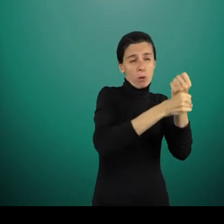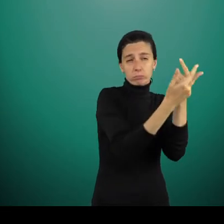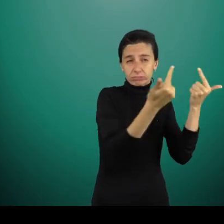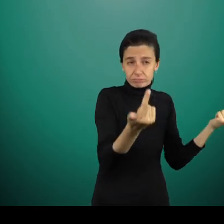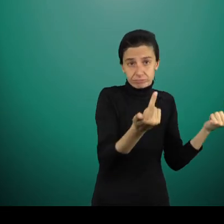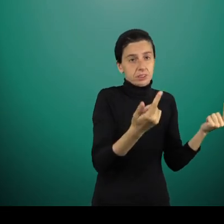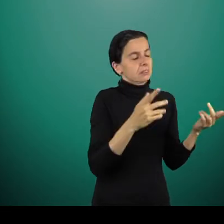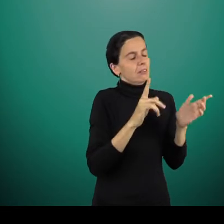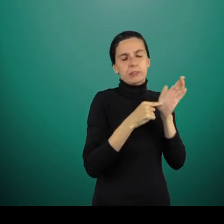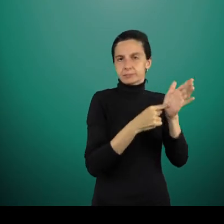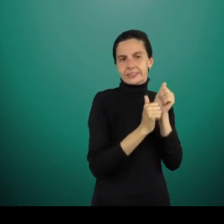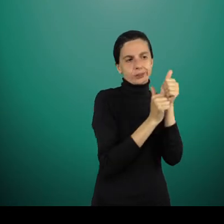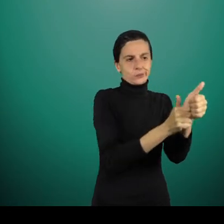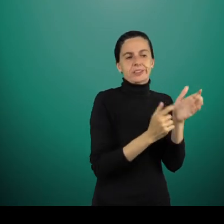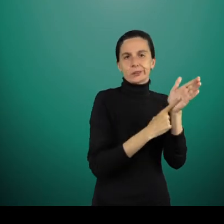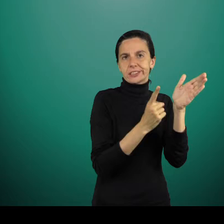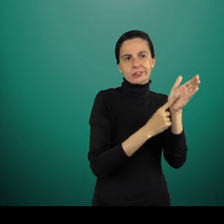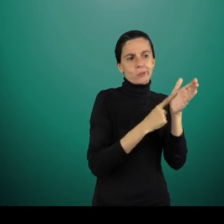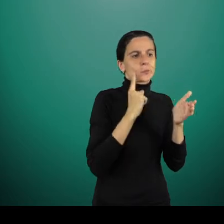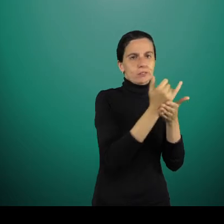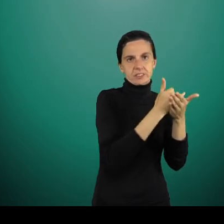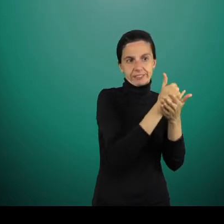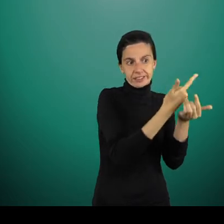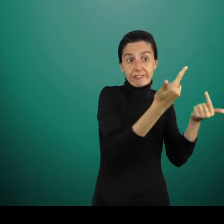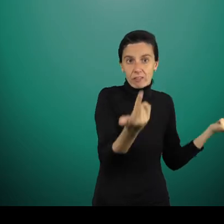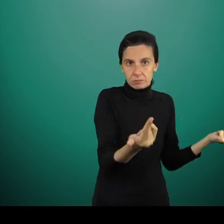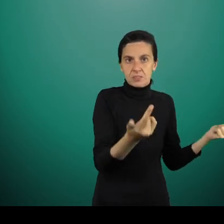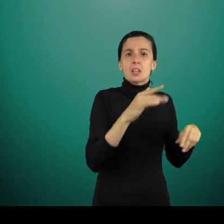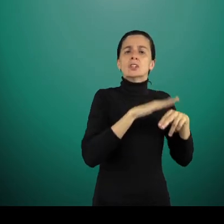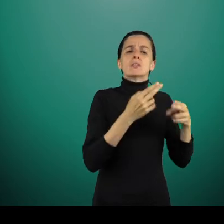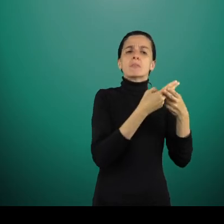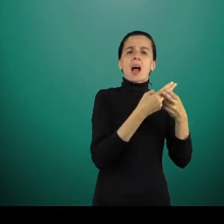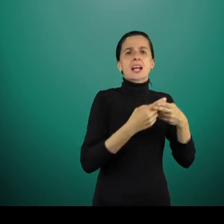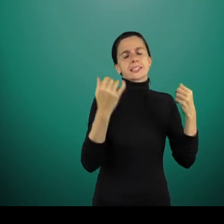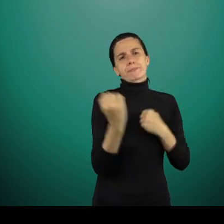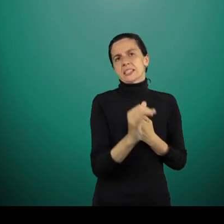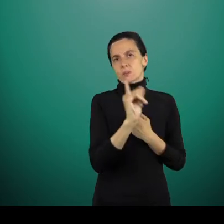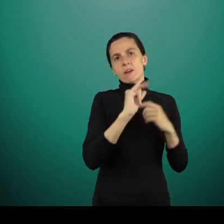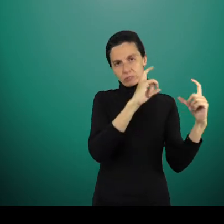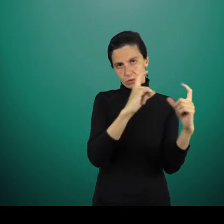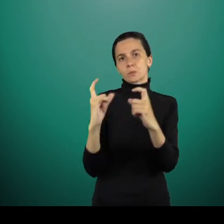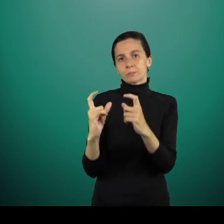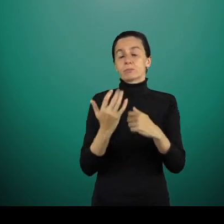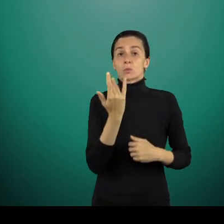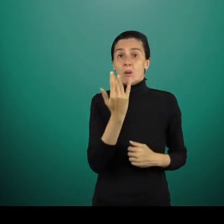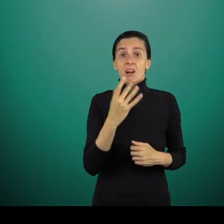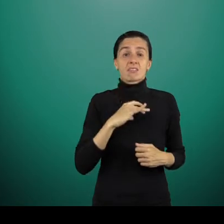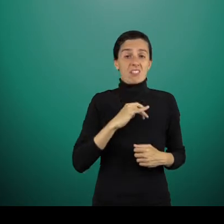Mundaneum, parce qu'on a des supports différents, on a des conditions de conservation différentes. Alors pour l'iconographie, le plus difficile ce sont les photos,